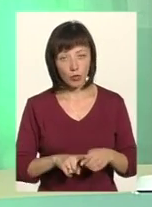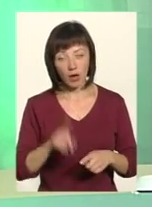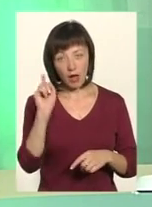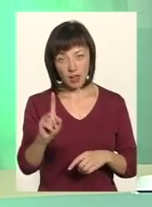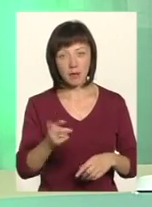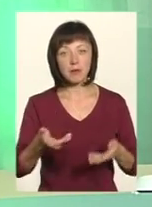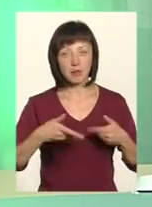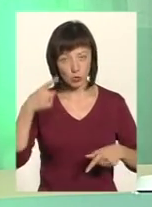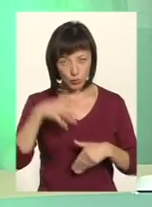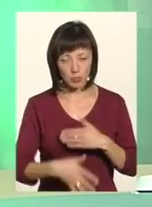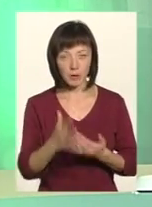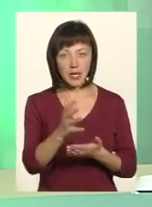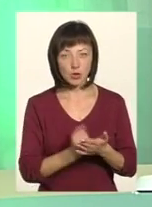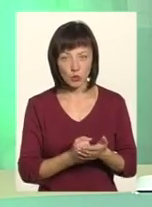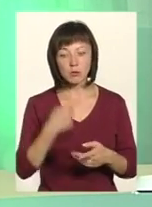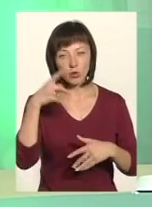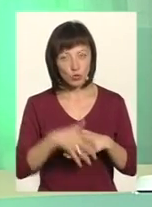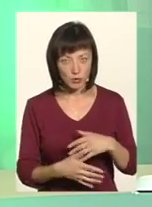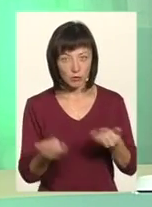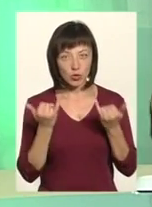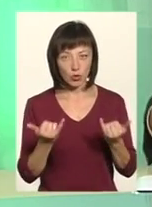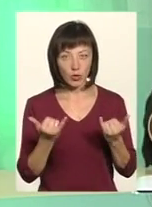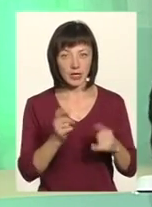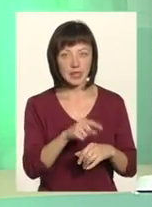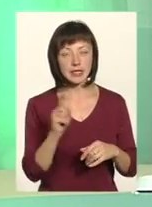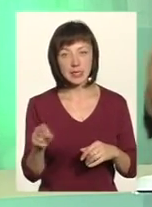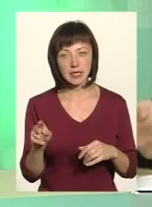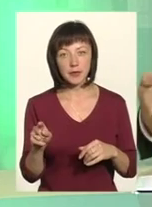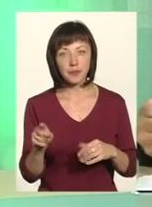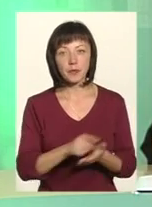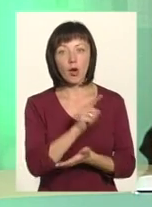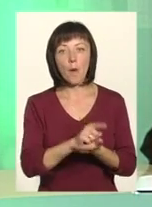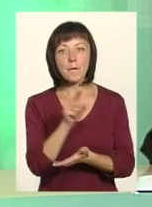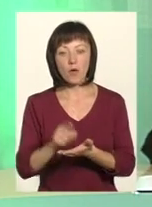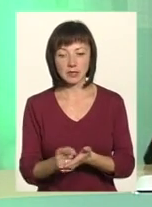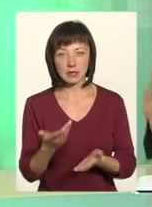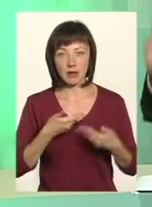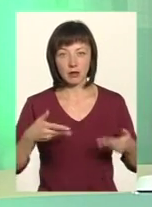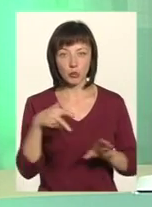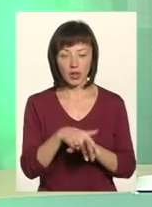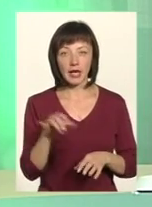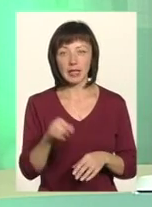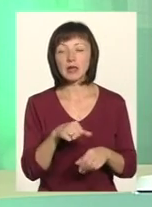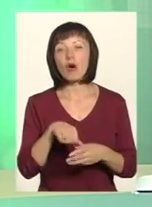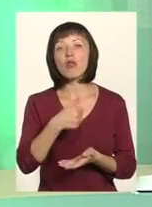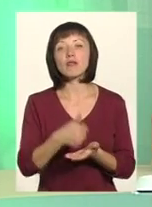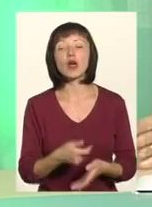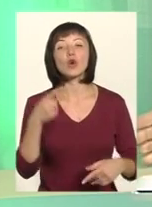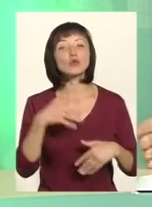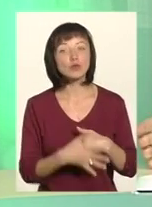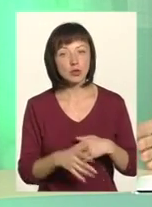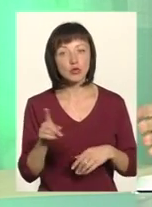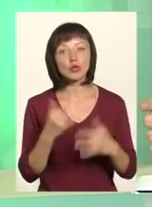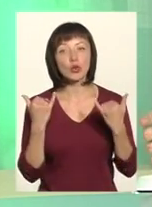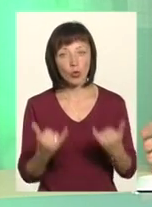Але ми розуміємо ресурс, ми розуміємо сьогодні ті обов'язки, які на нас покладаються, і ми, саме головне, розуміємо, що